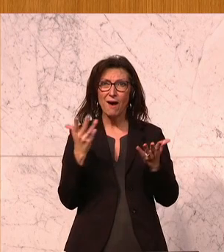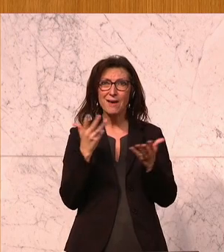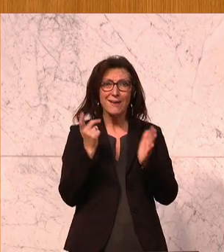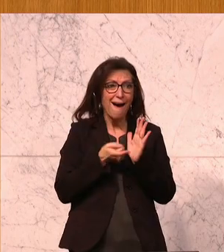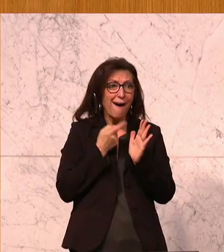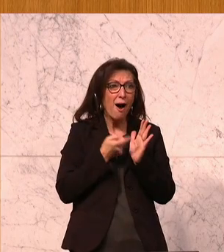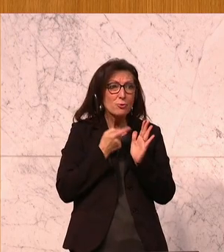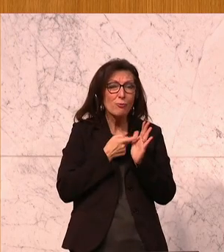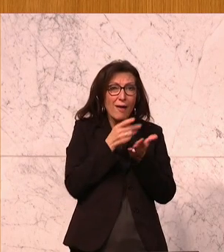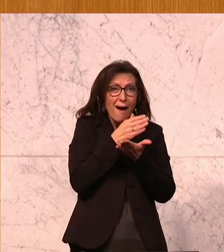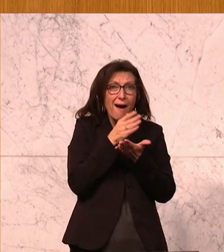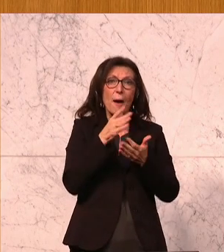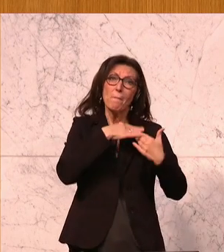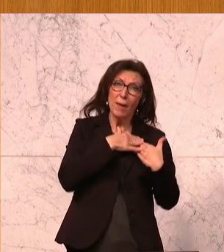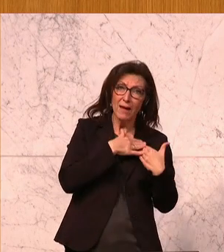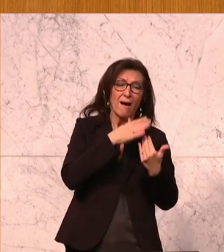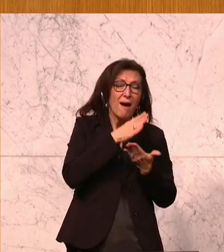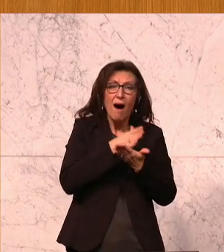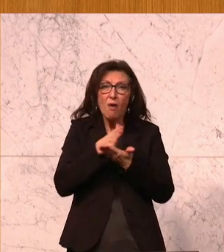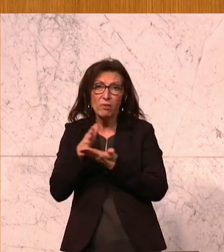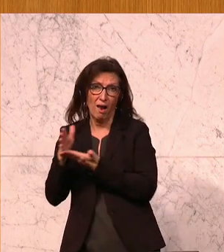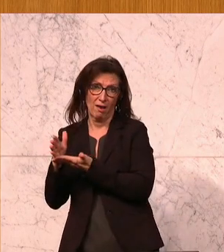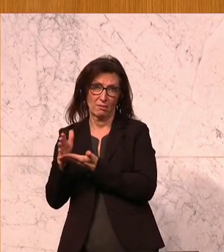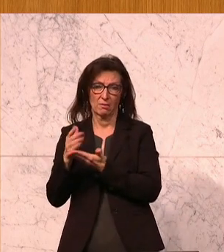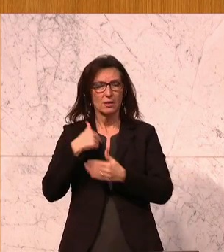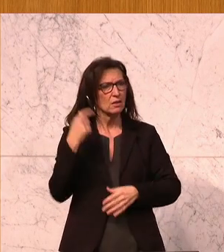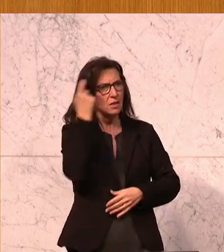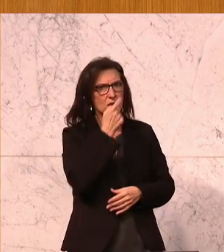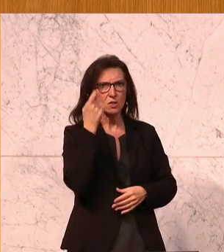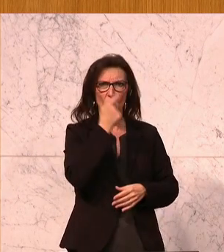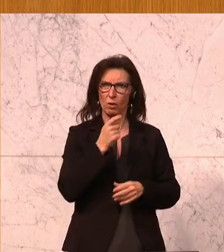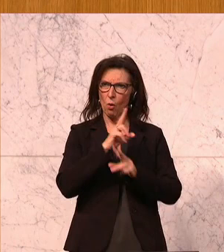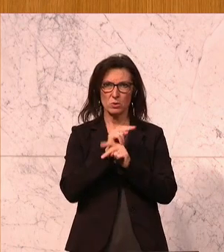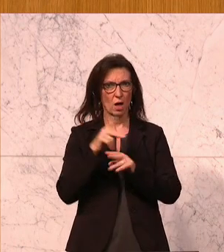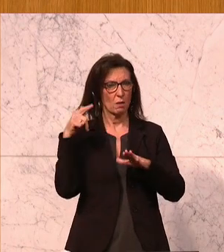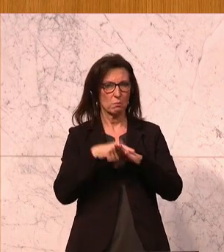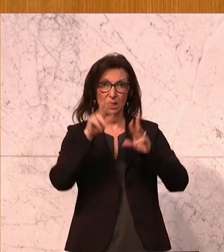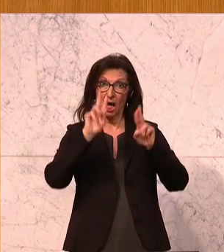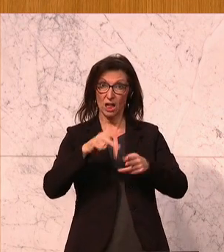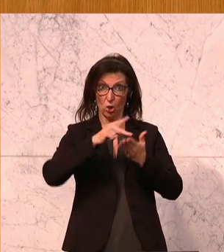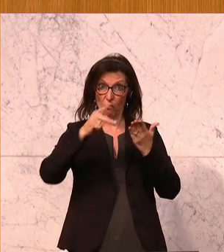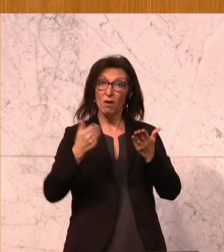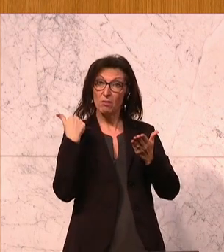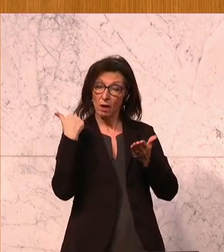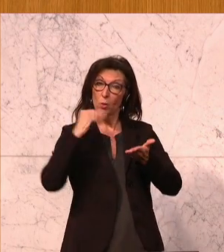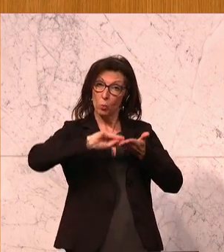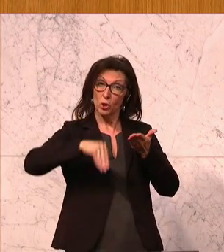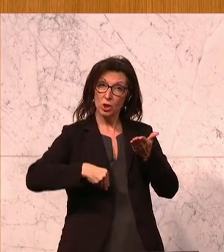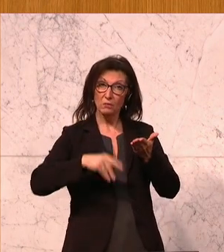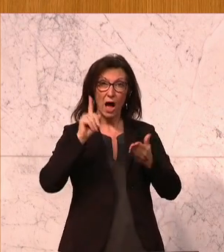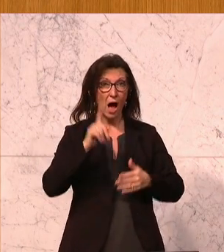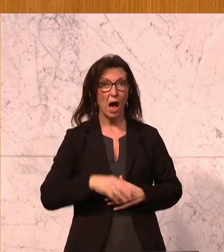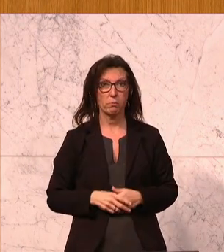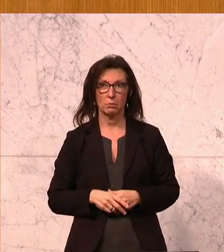verteilen. Ich mache mir Sorgen, weil Österreich die Behindertenrechtskonvention unterschrieben hat, aber so